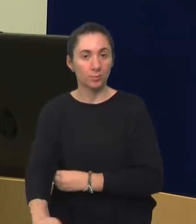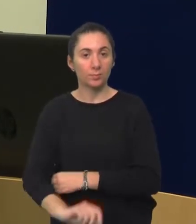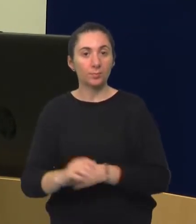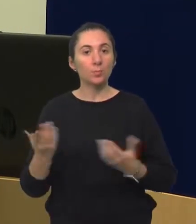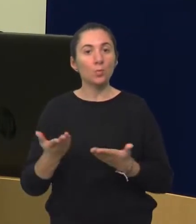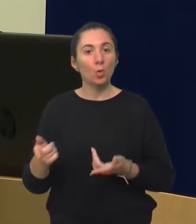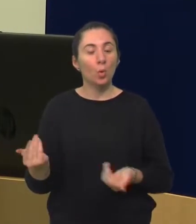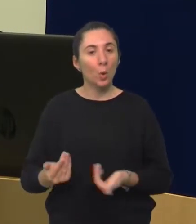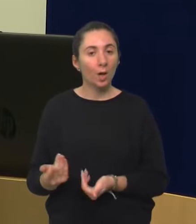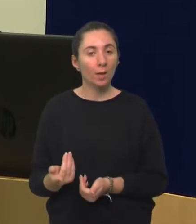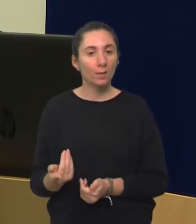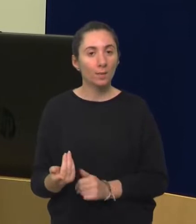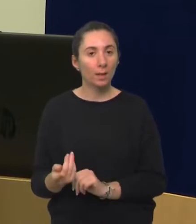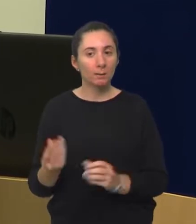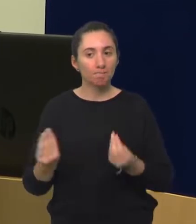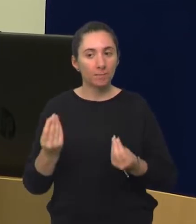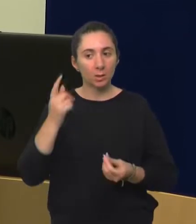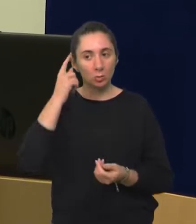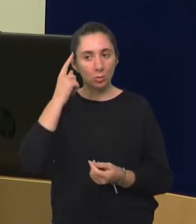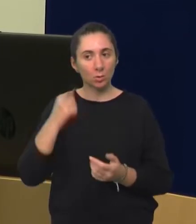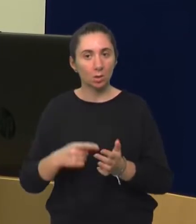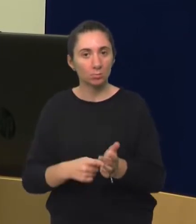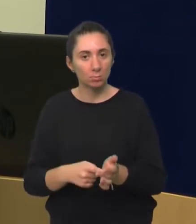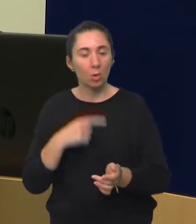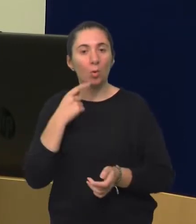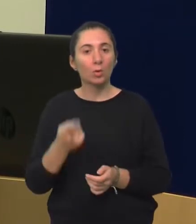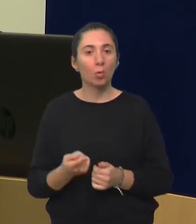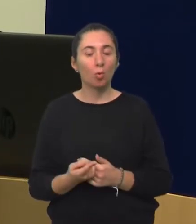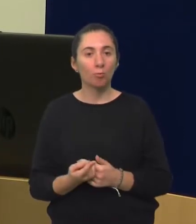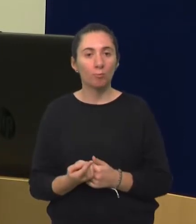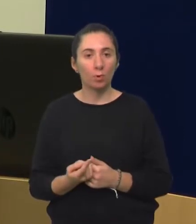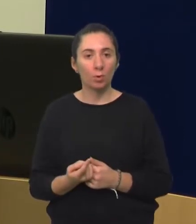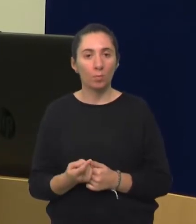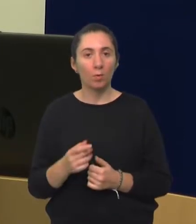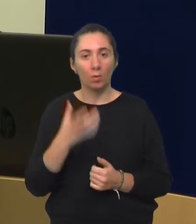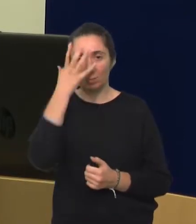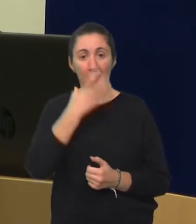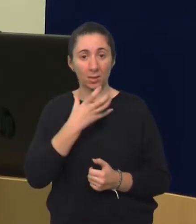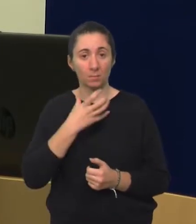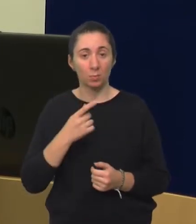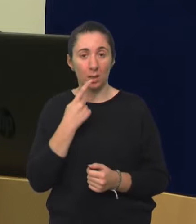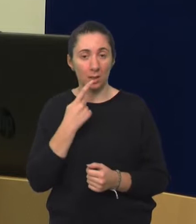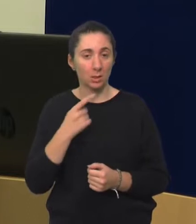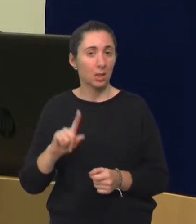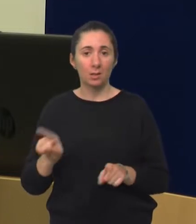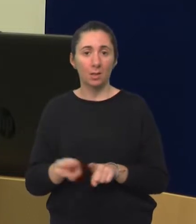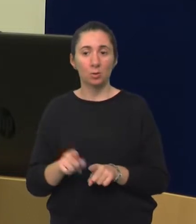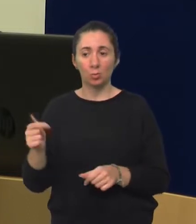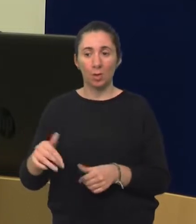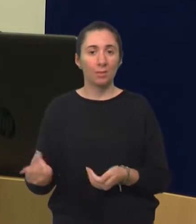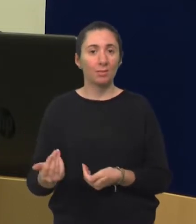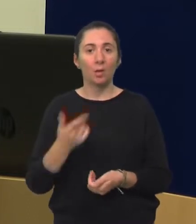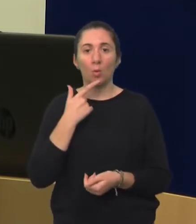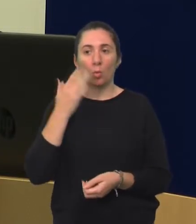odnosno koliko dijete zapravo nešto zna producirati, pa onda govorimo o ekspresivnom jeziku. Također nije isto da li vam dođe